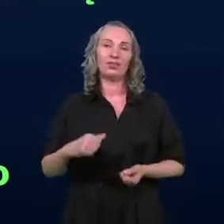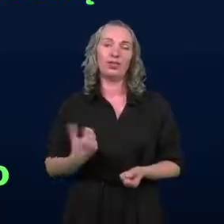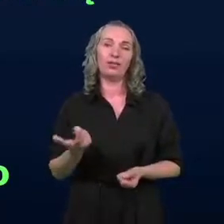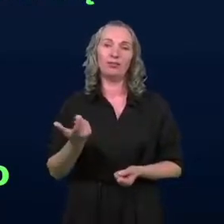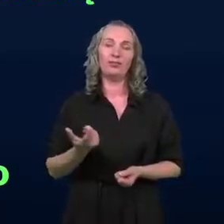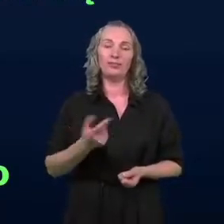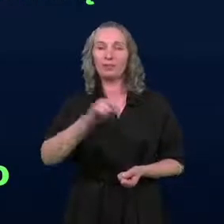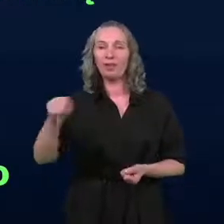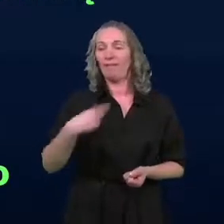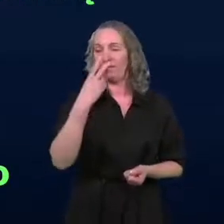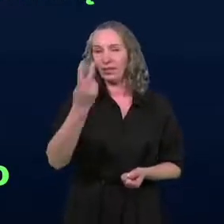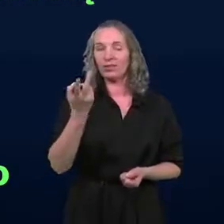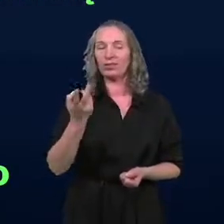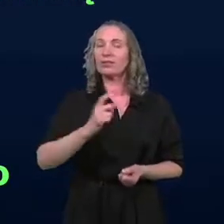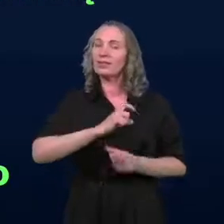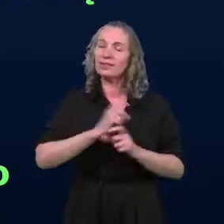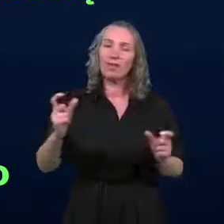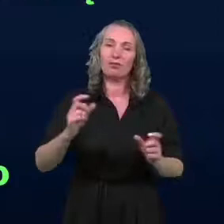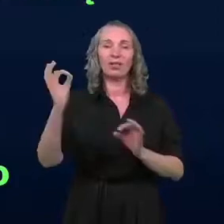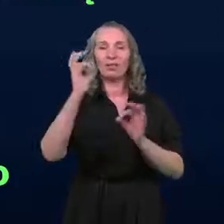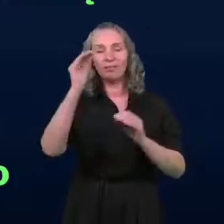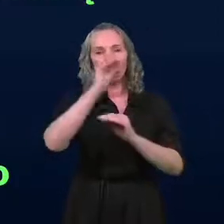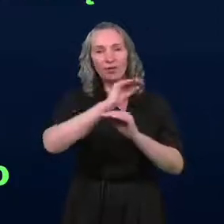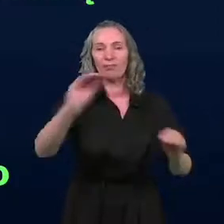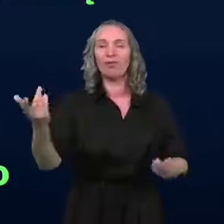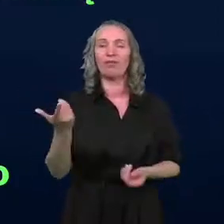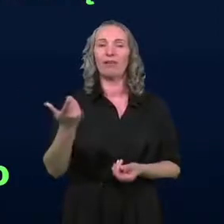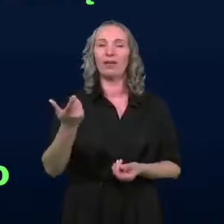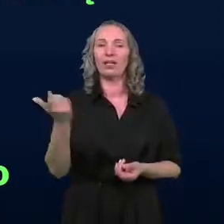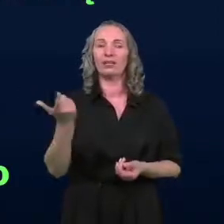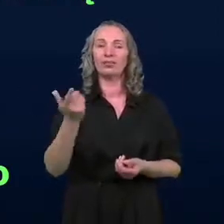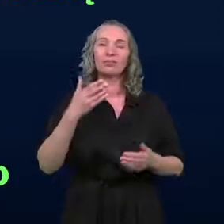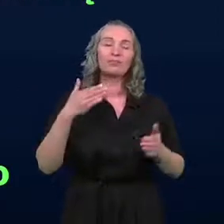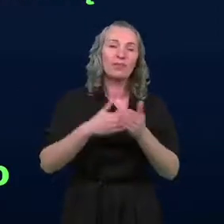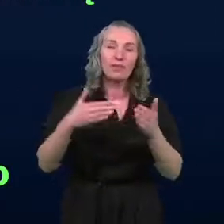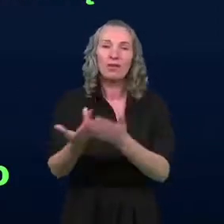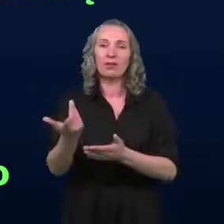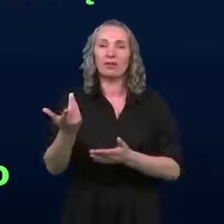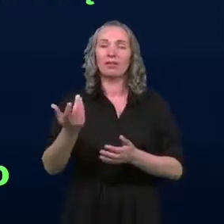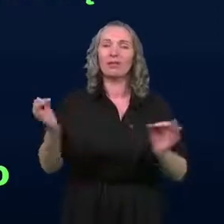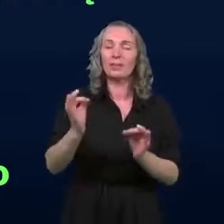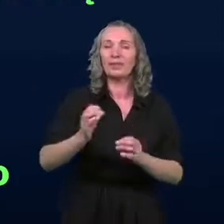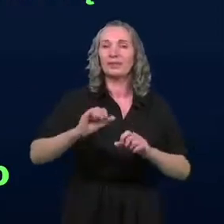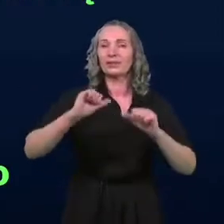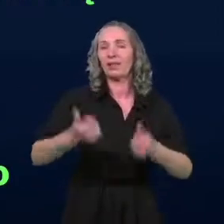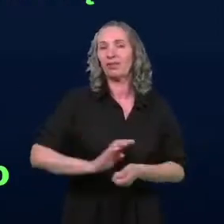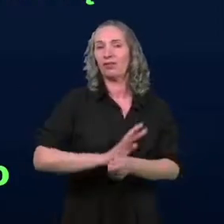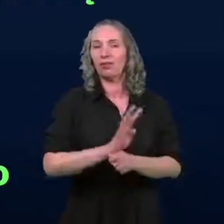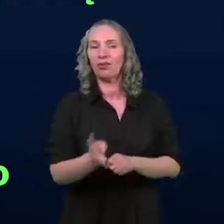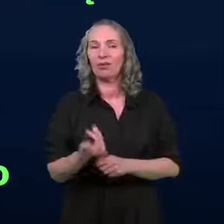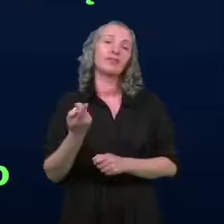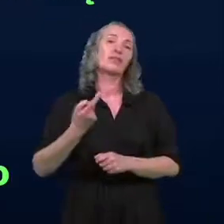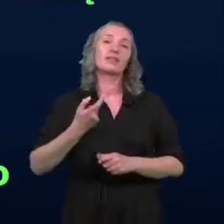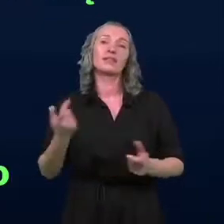państwo widzą, cały czas informować o zagrożeniach, o obostrzeniach, o stanie epidemii. Właściwie